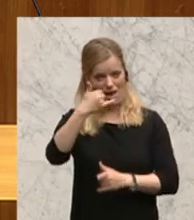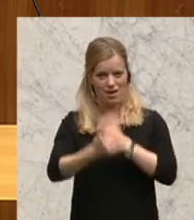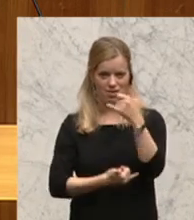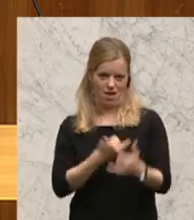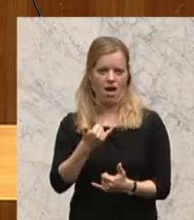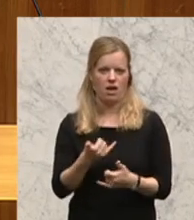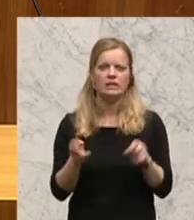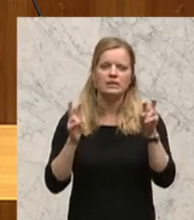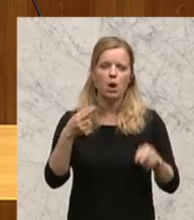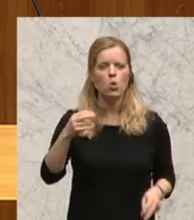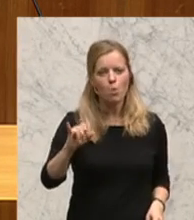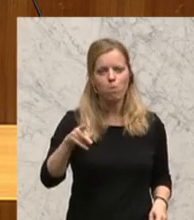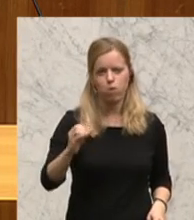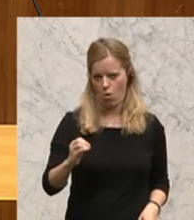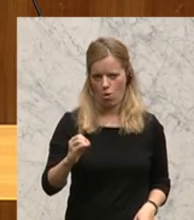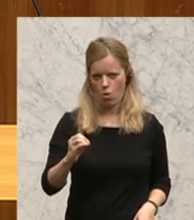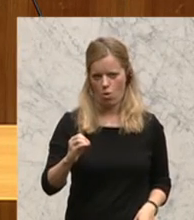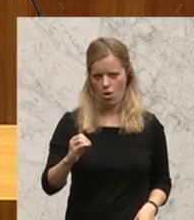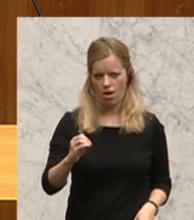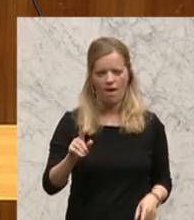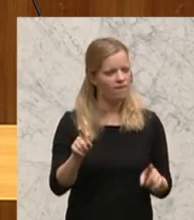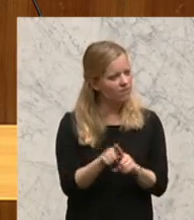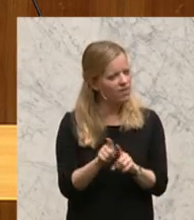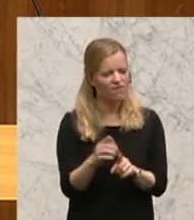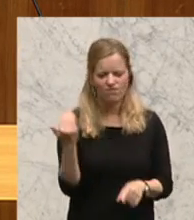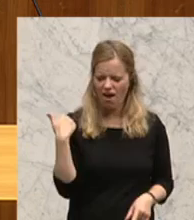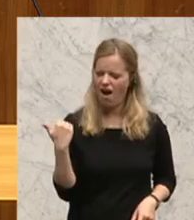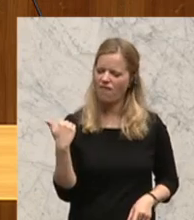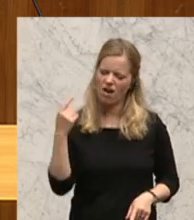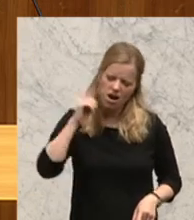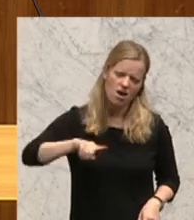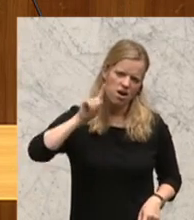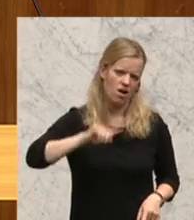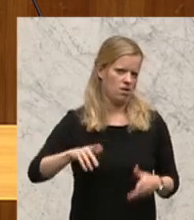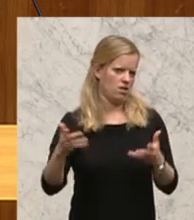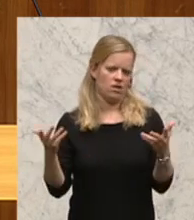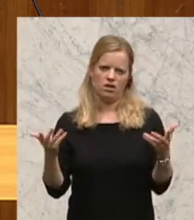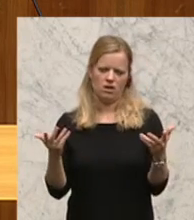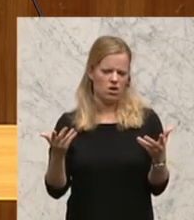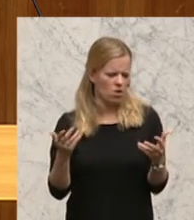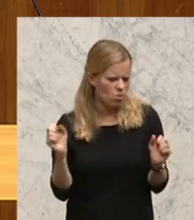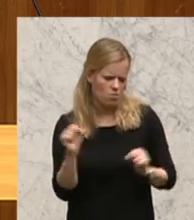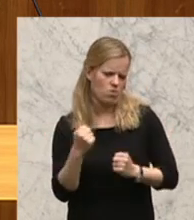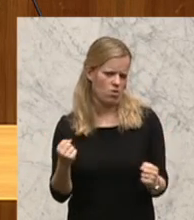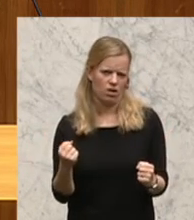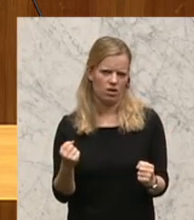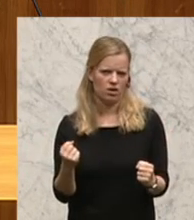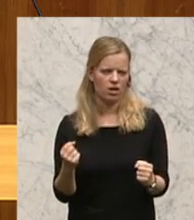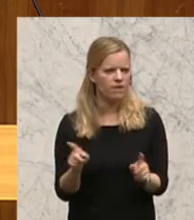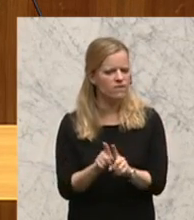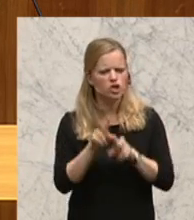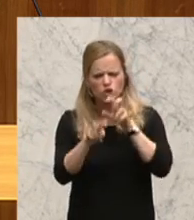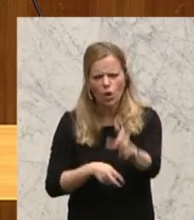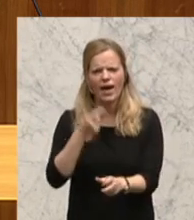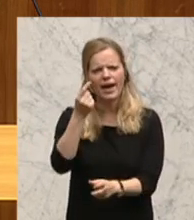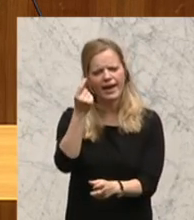unverschämt anklogen worden sind, nachdem hier Starrgeld in die Hand genommen wurde, um die Wähler, Wählerinnen